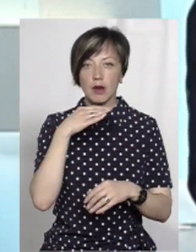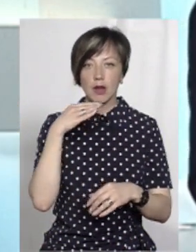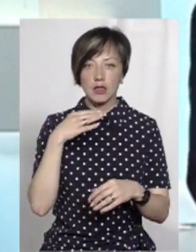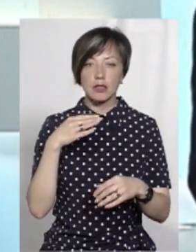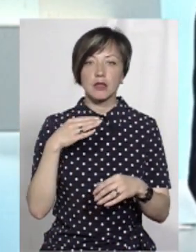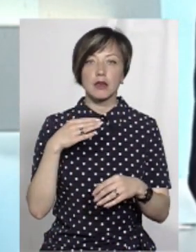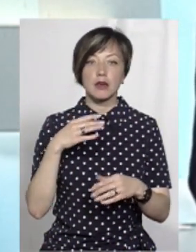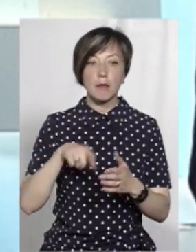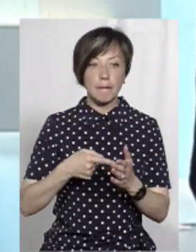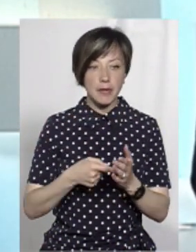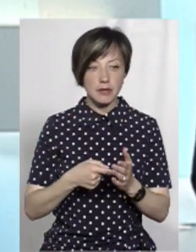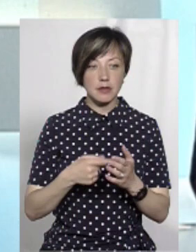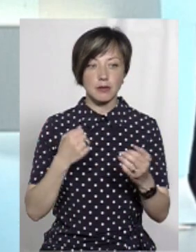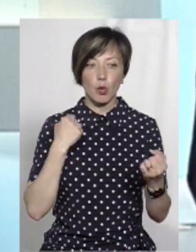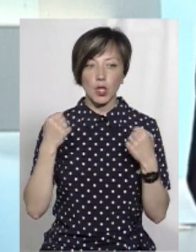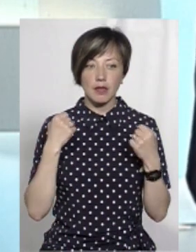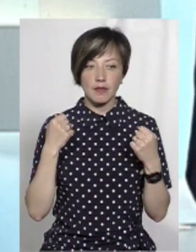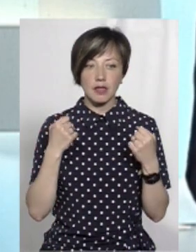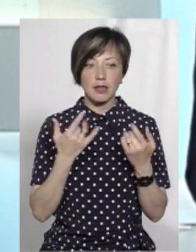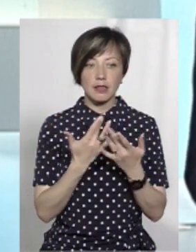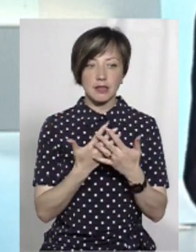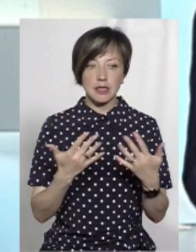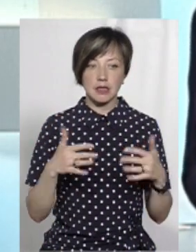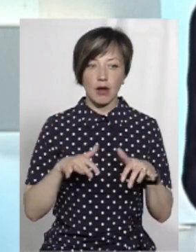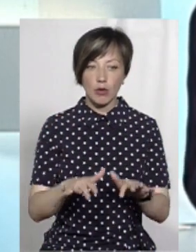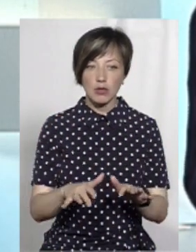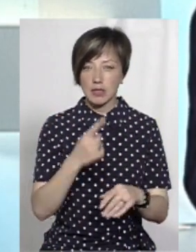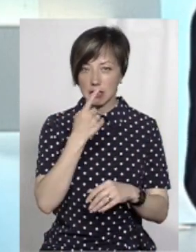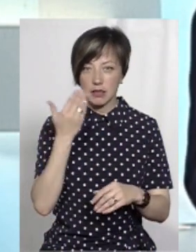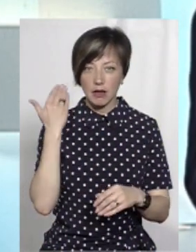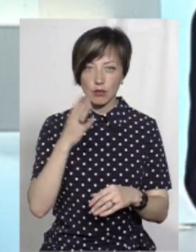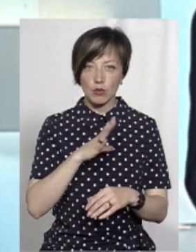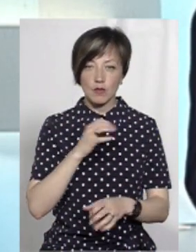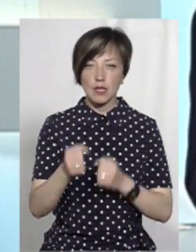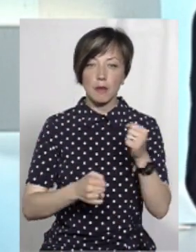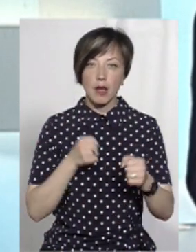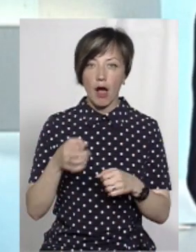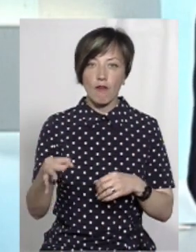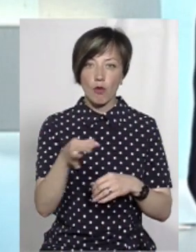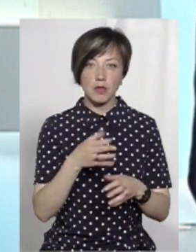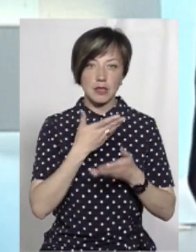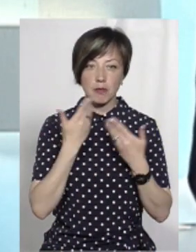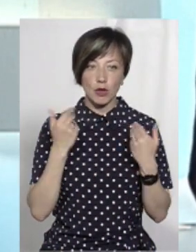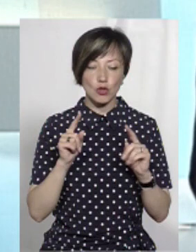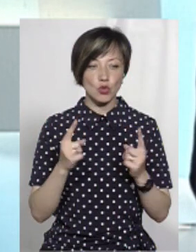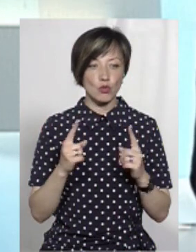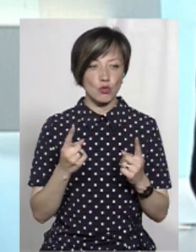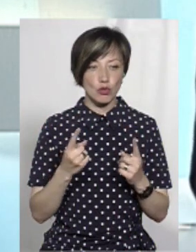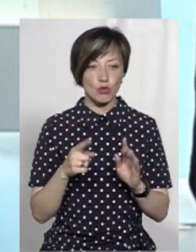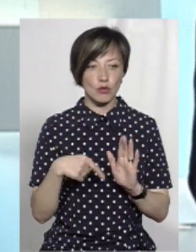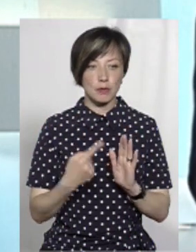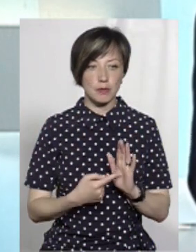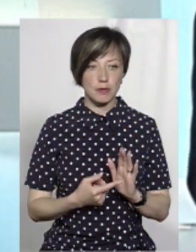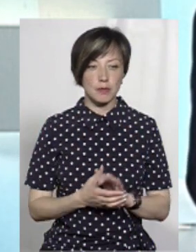багато спортивних заходів. Недавно, наприклад, був забіг, а в області немає. Чому? Це